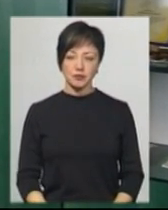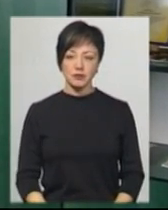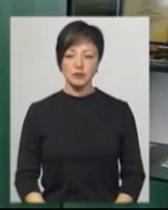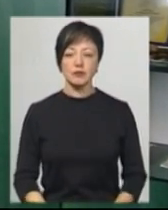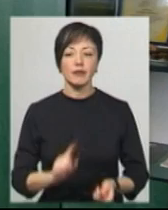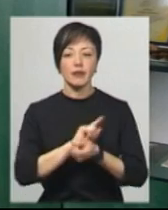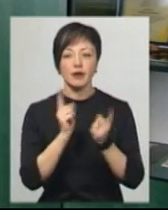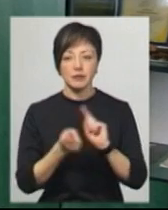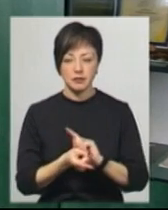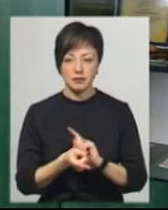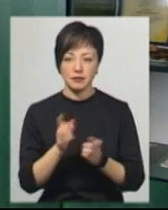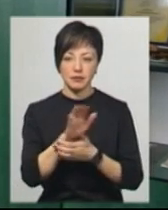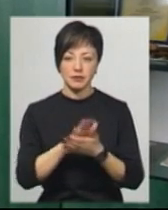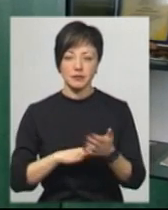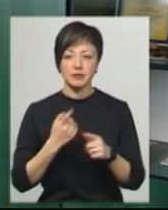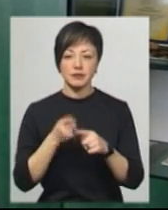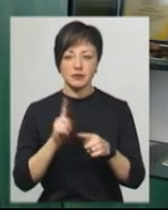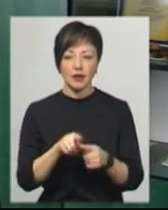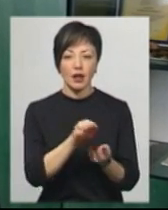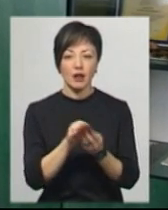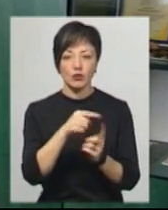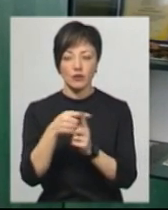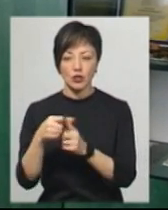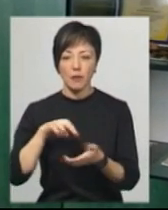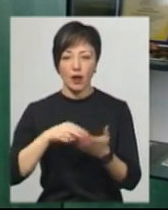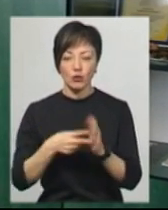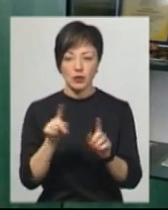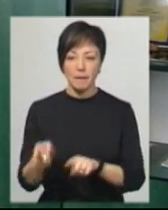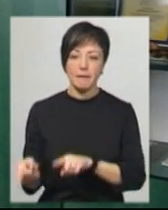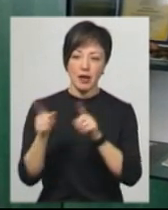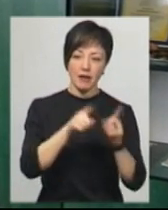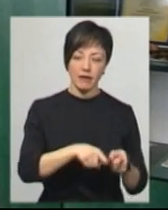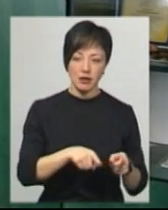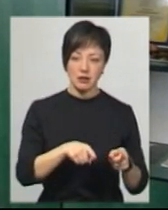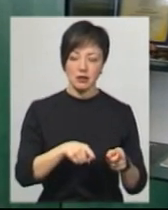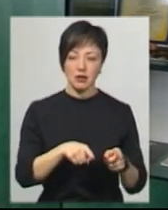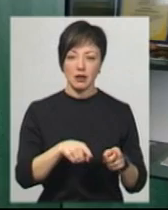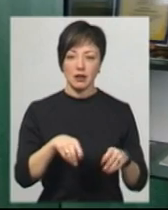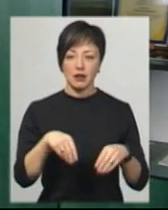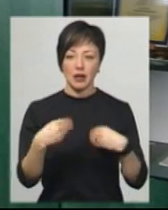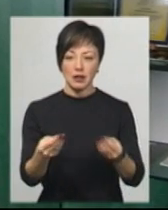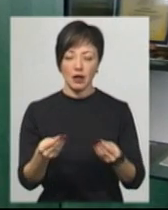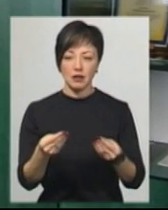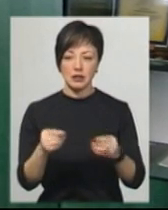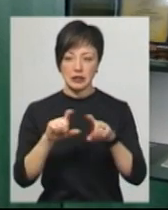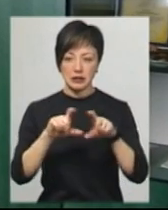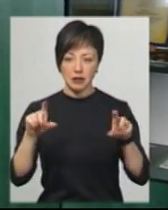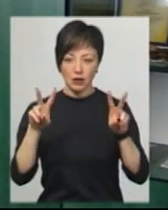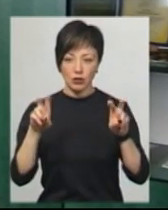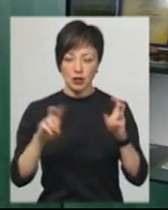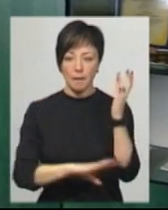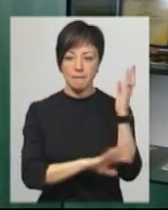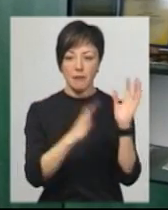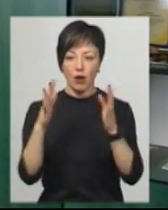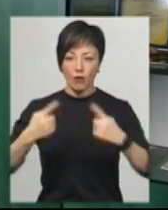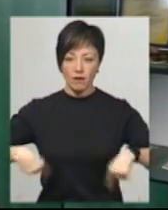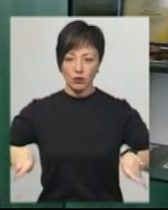Навпаки, в подальшому це кладовище планується перевести в надати статус парка. Це буде паркова